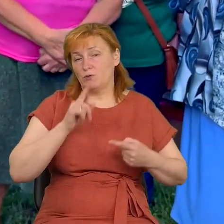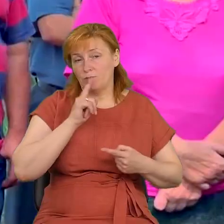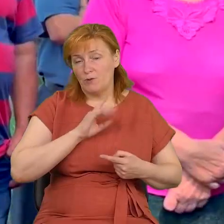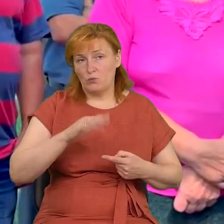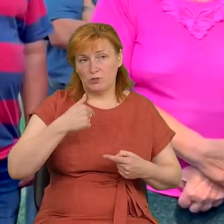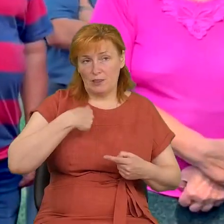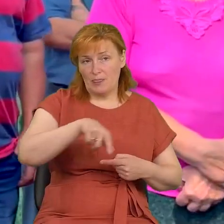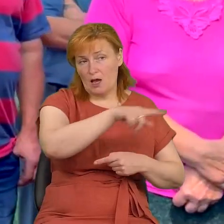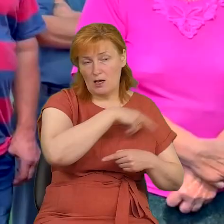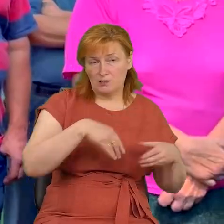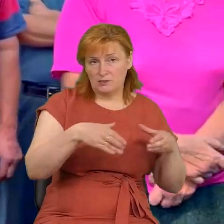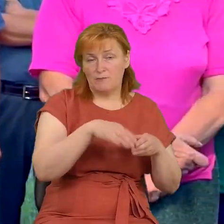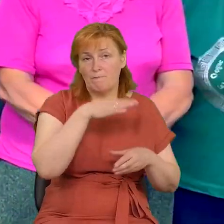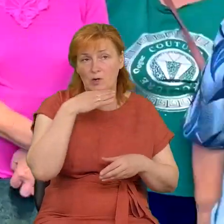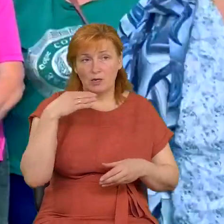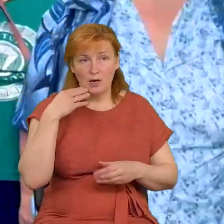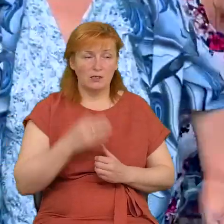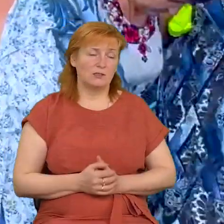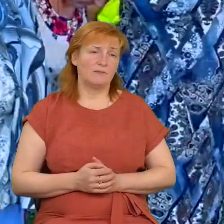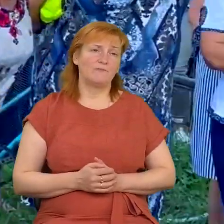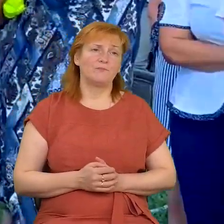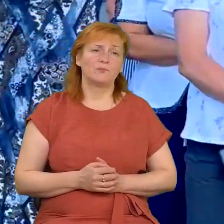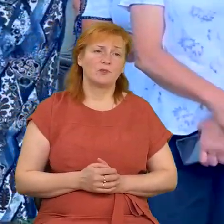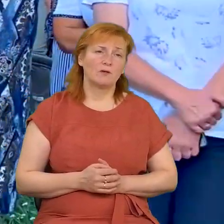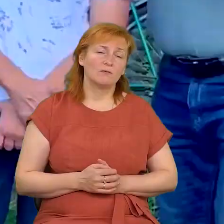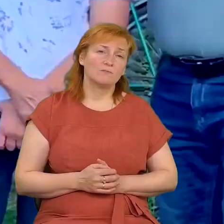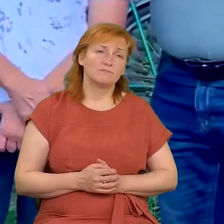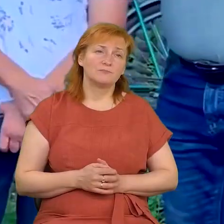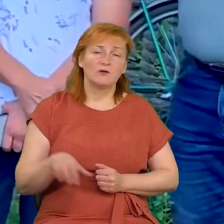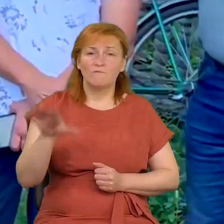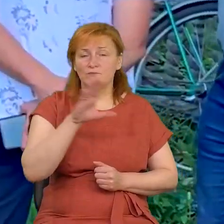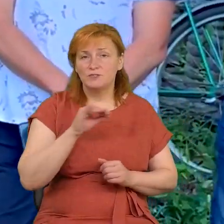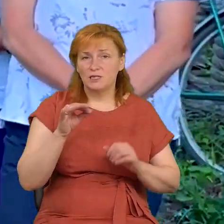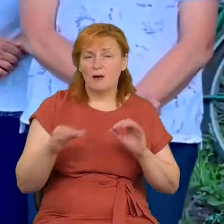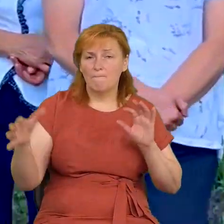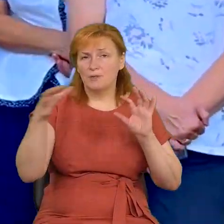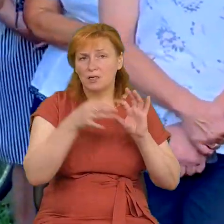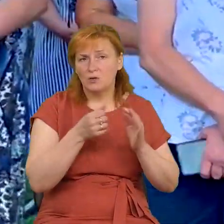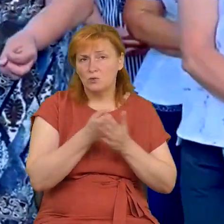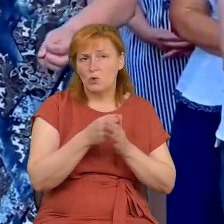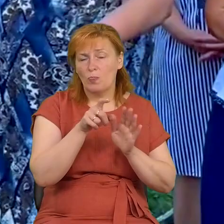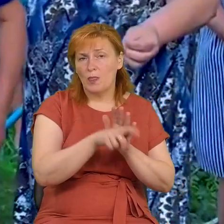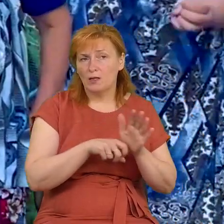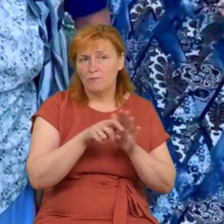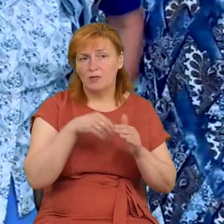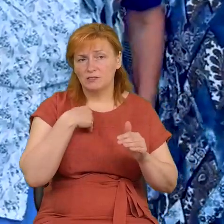багато. Хто зістроїв церкву? Вони ж усі там приїздять. Ми під церквою проводимо